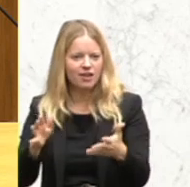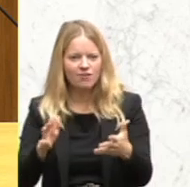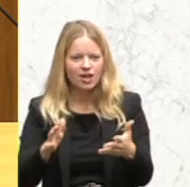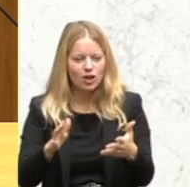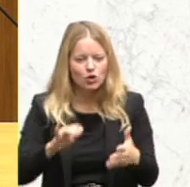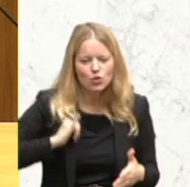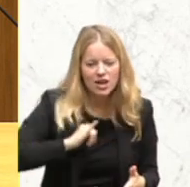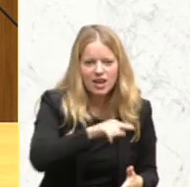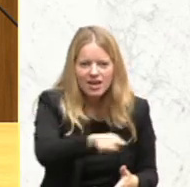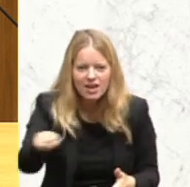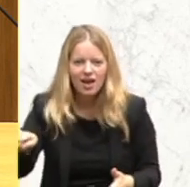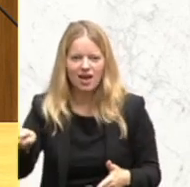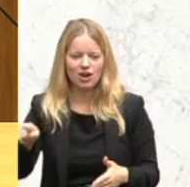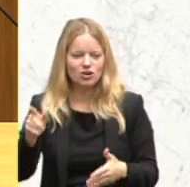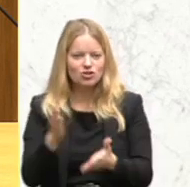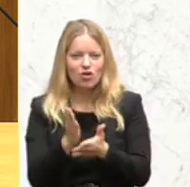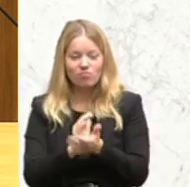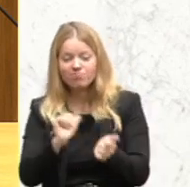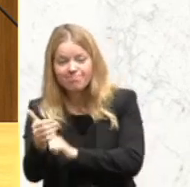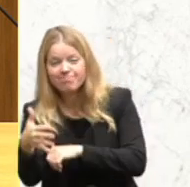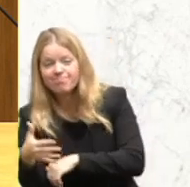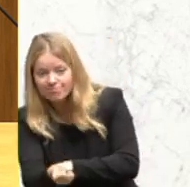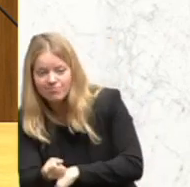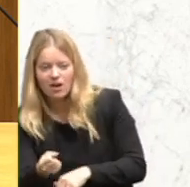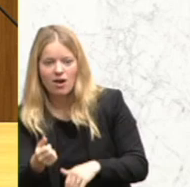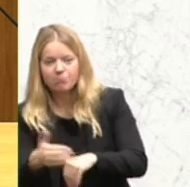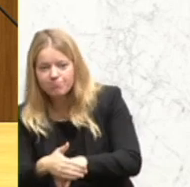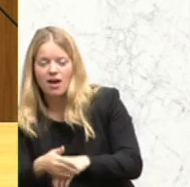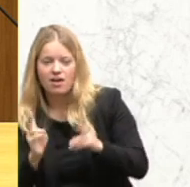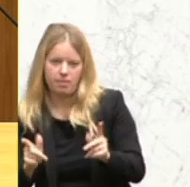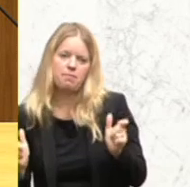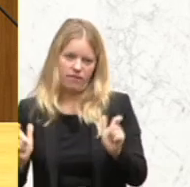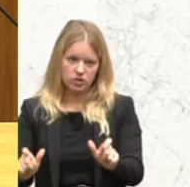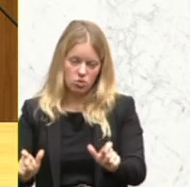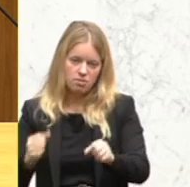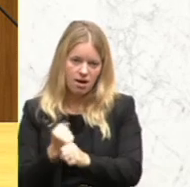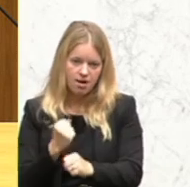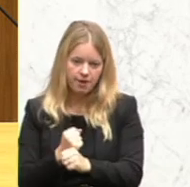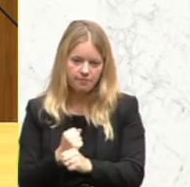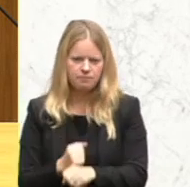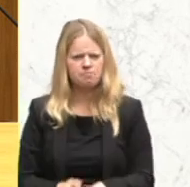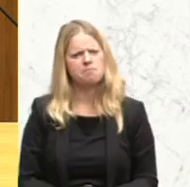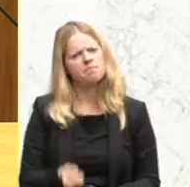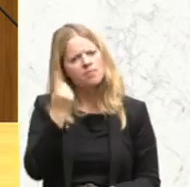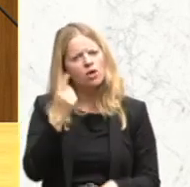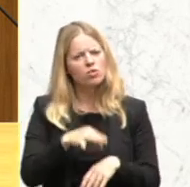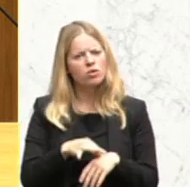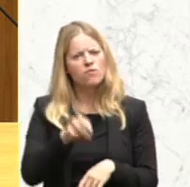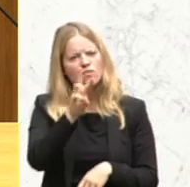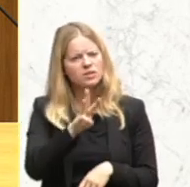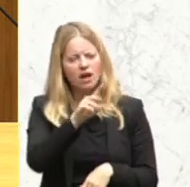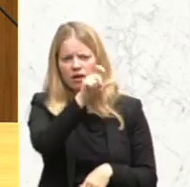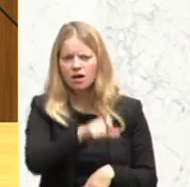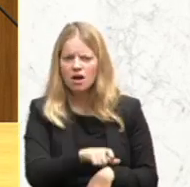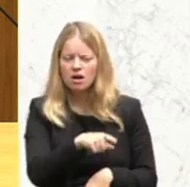wirken. Es wundert schon, dass der Präsident der islamischen Glaubensgemeinschaft, Dr. Fuad Zahner, selbst